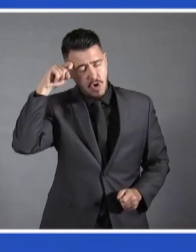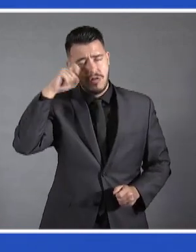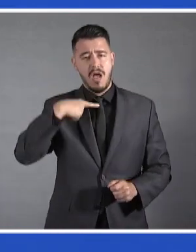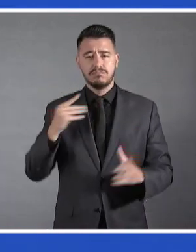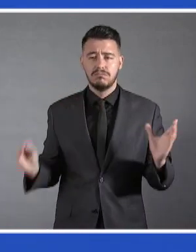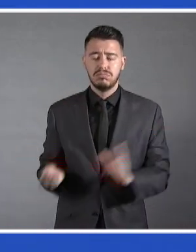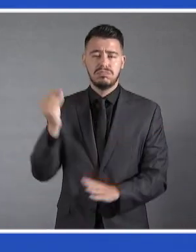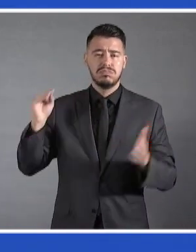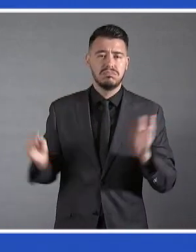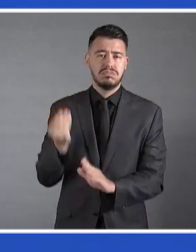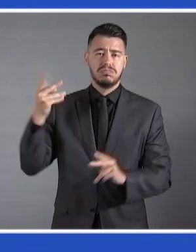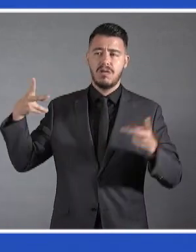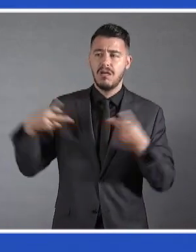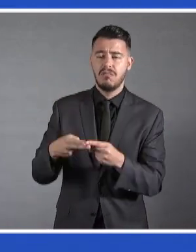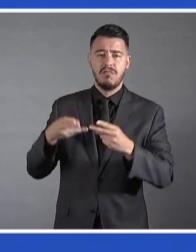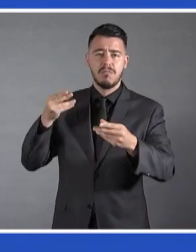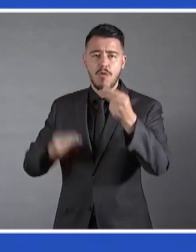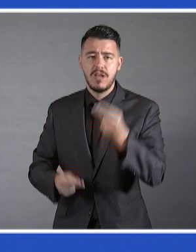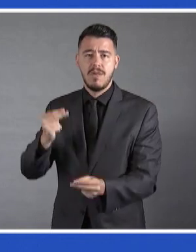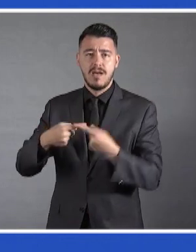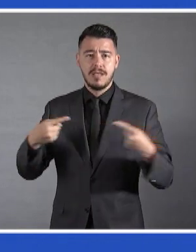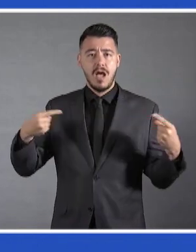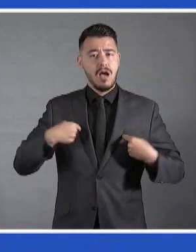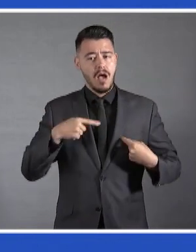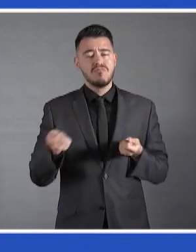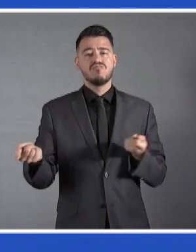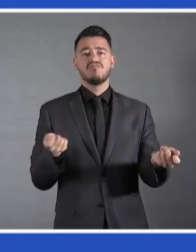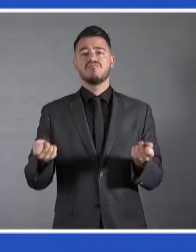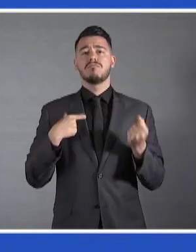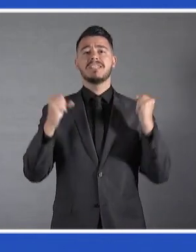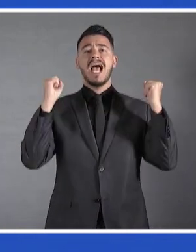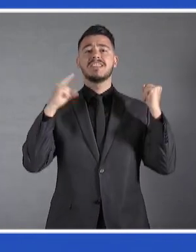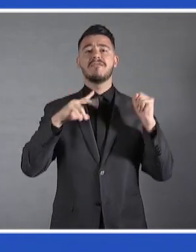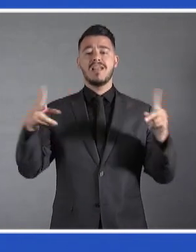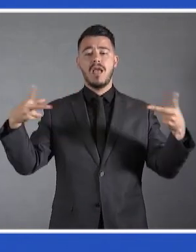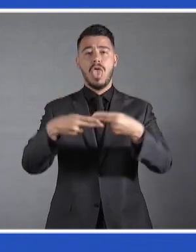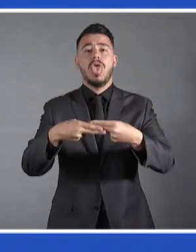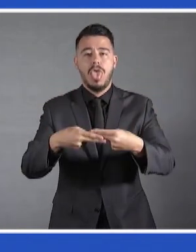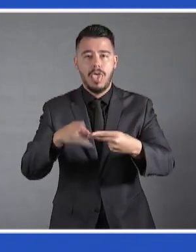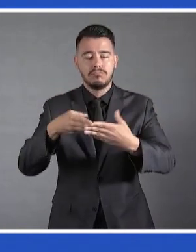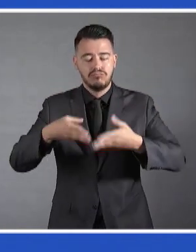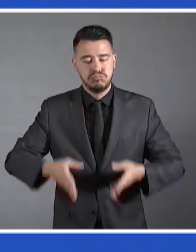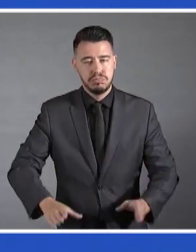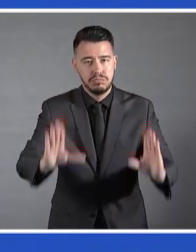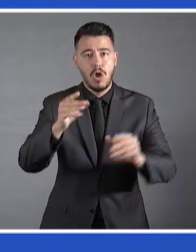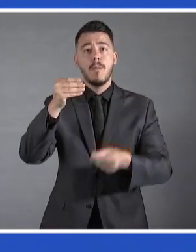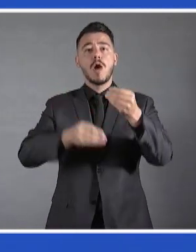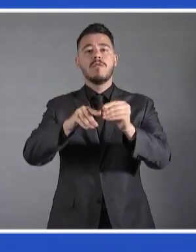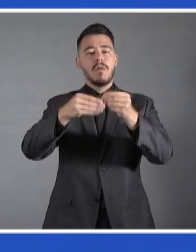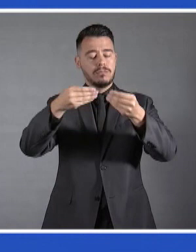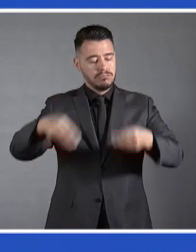περνούν με ασφάλεια τις συμπληγάδες των απανοτών κρίσεων, που δοκιμάζουν τις αντοχές του εθνικού μας